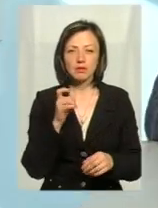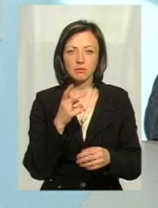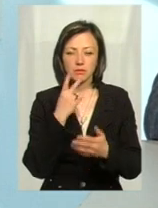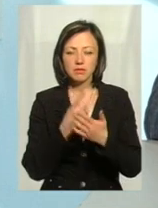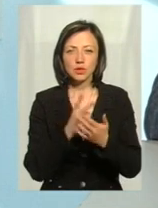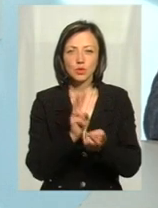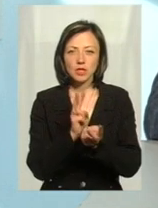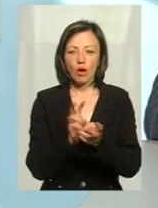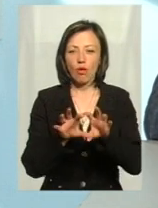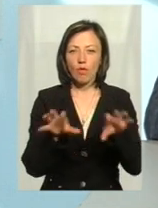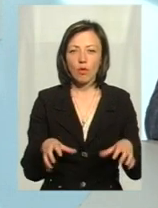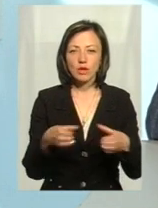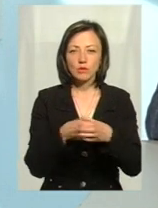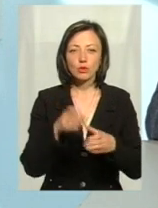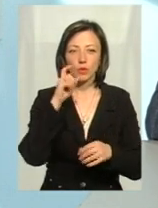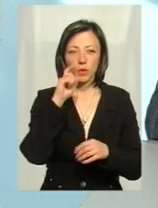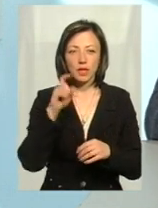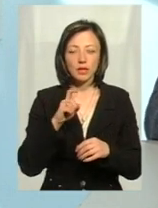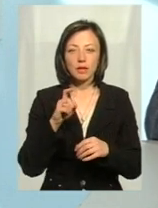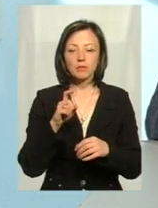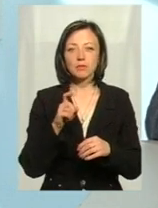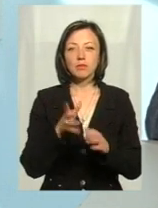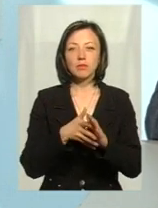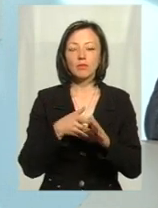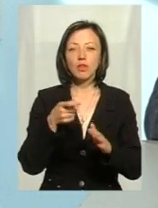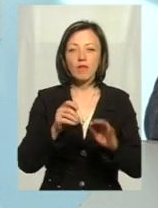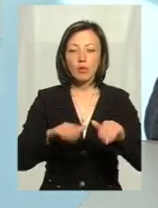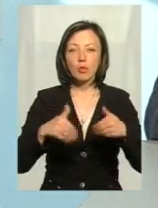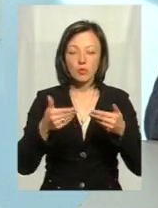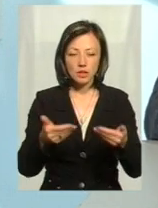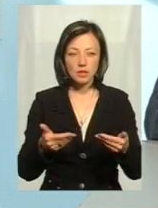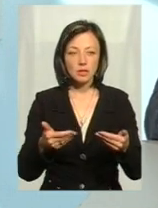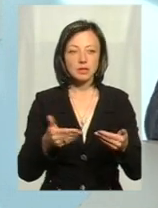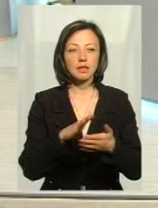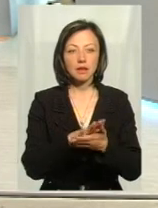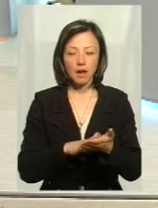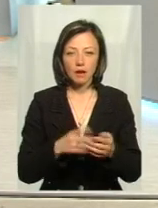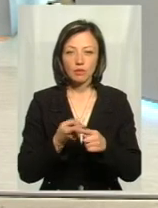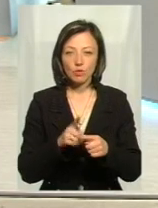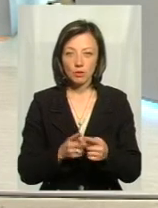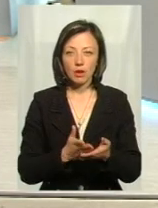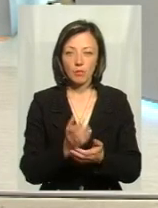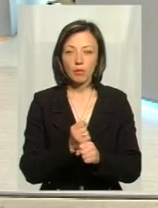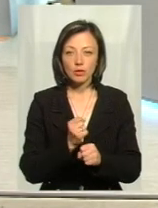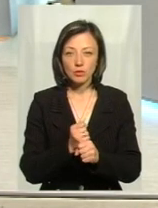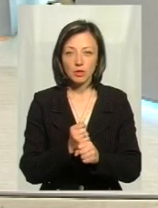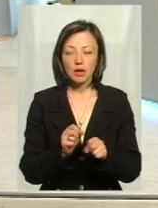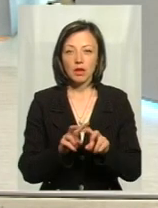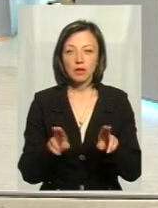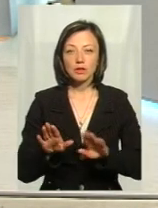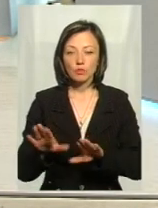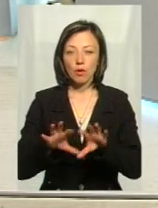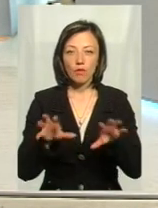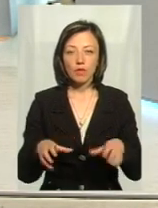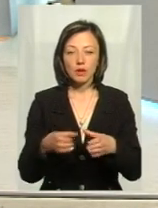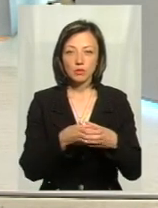з асоціацією, з головою асоціації України, подавали пропозиції, я думаю, що ми далі з вами в даному напрямку попрацюємо з заступником